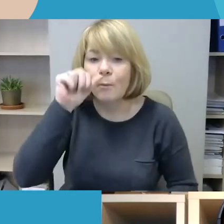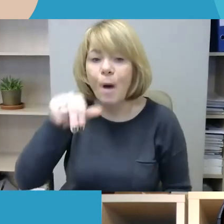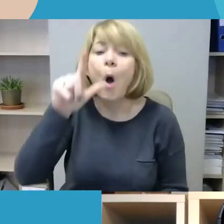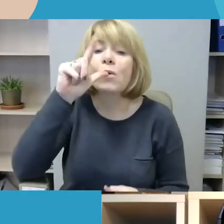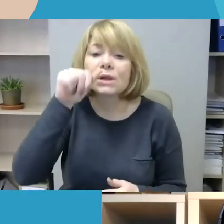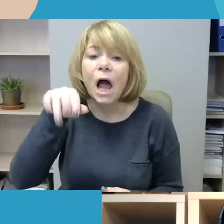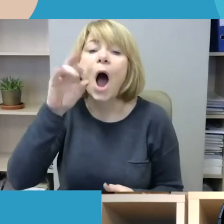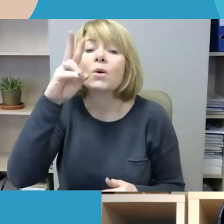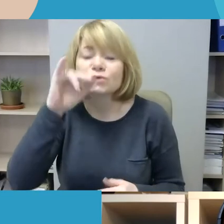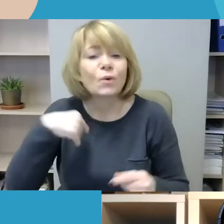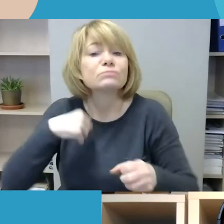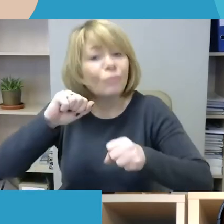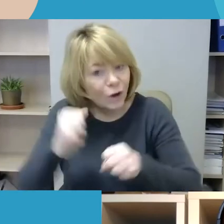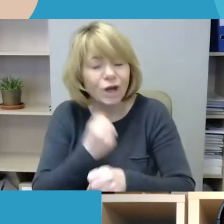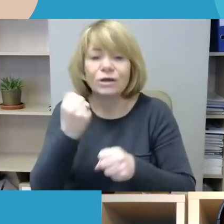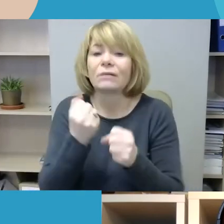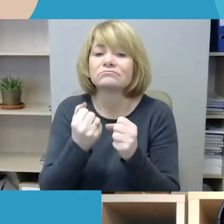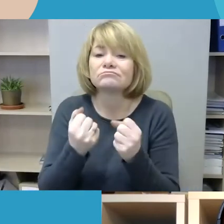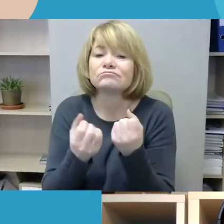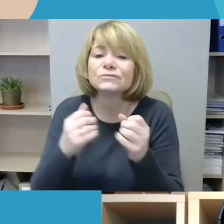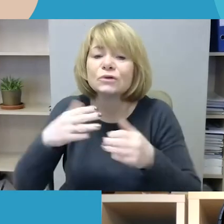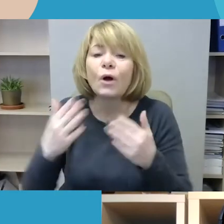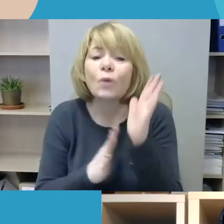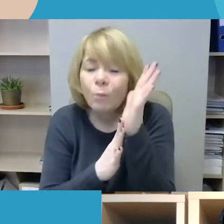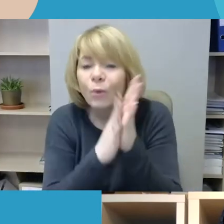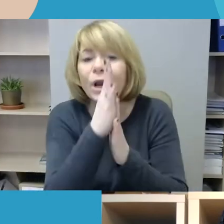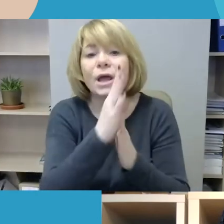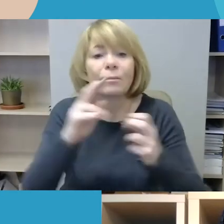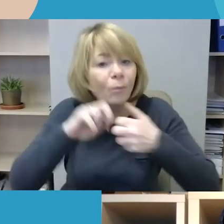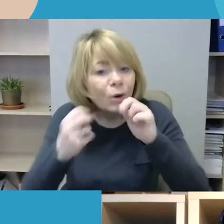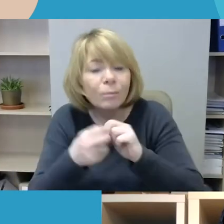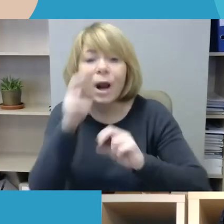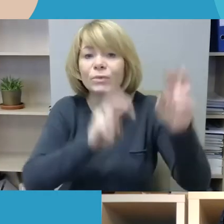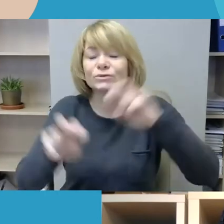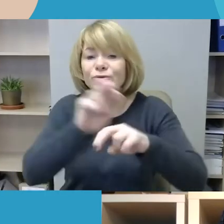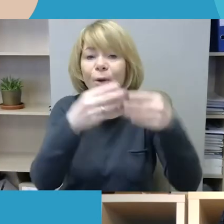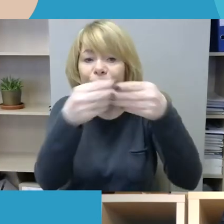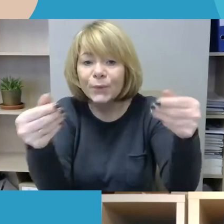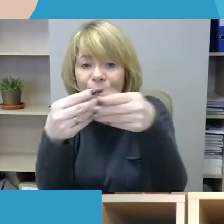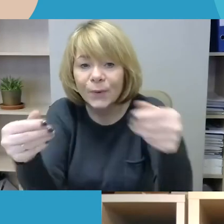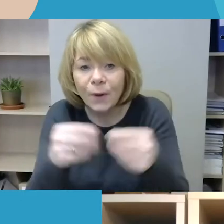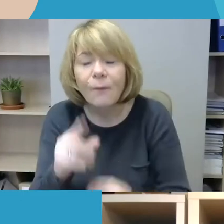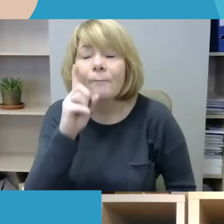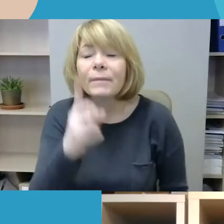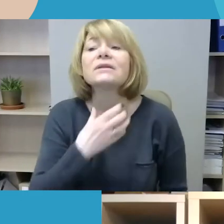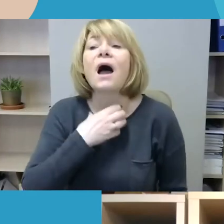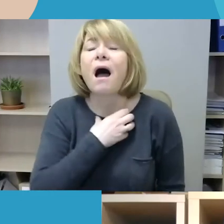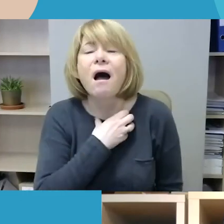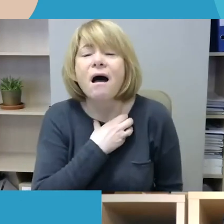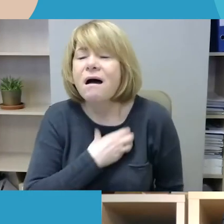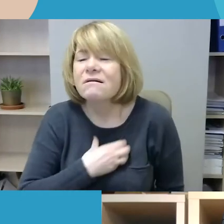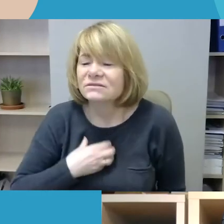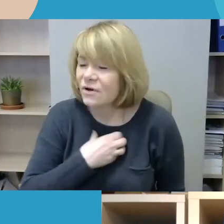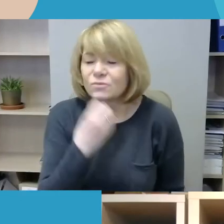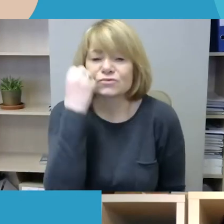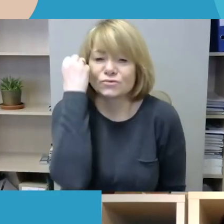tobulėjimo ir žiūrėjimo ieškojimo problematikos. Bet aišku, kad viena iš problemų, kodėl mes dar neturime tų